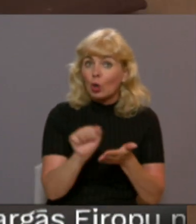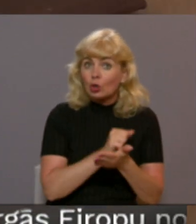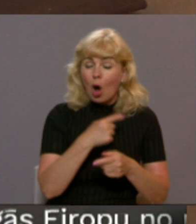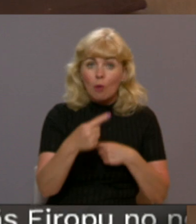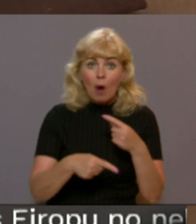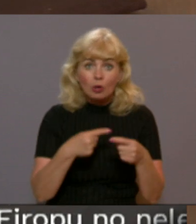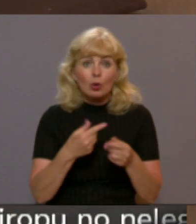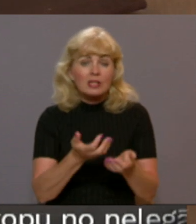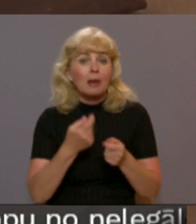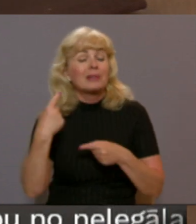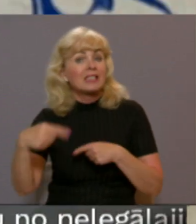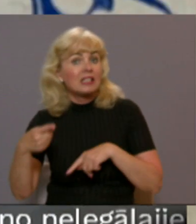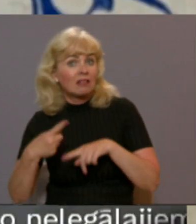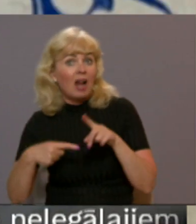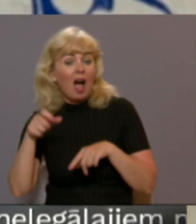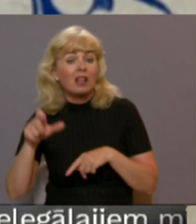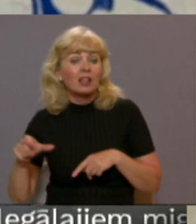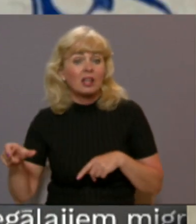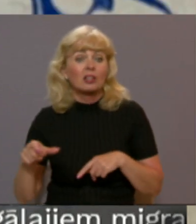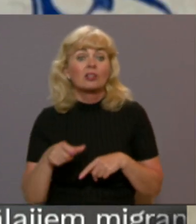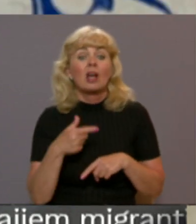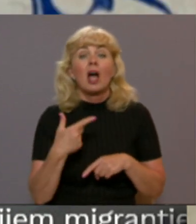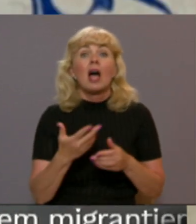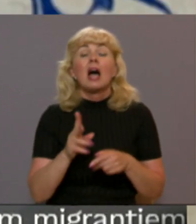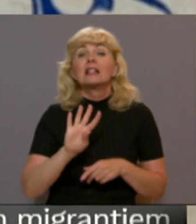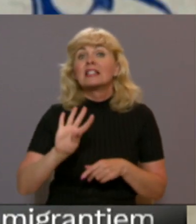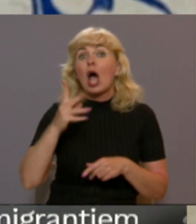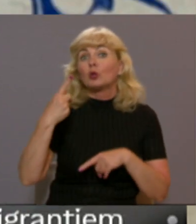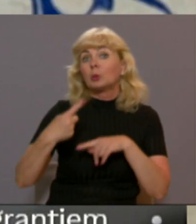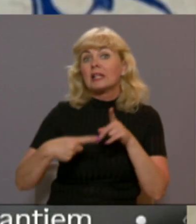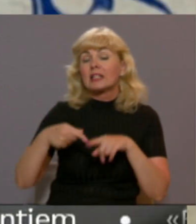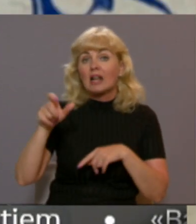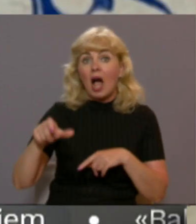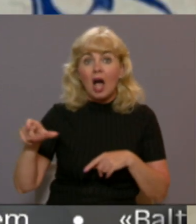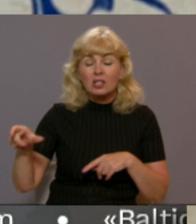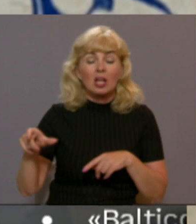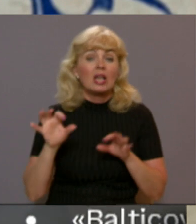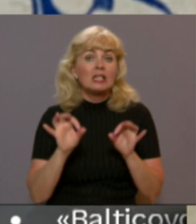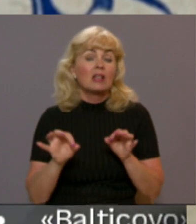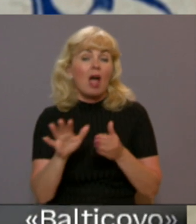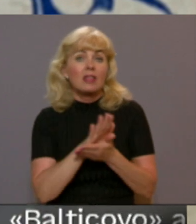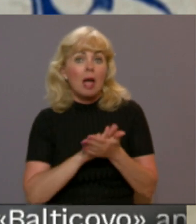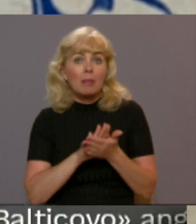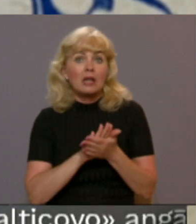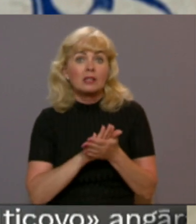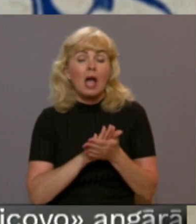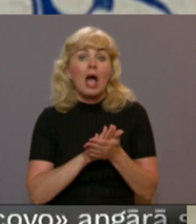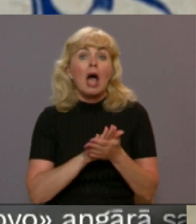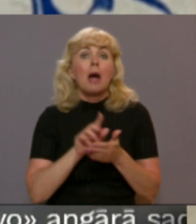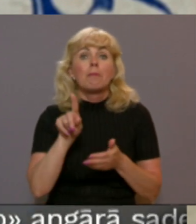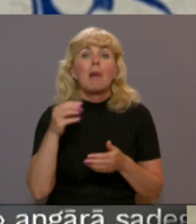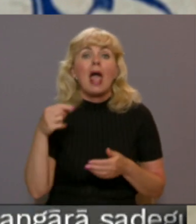mantojumu saņēma cits radinieks. Sāturtais radinieks, kas eistinājumā pat nabija Pītera bērās un